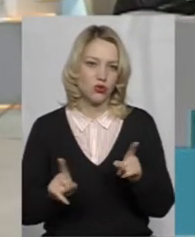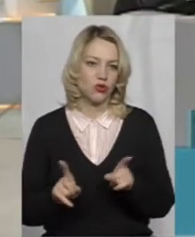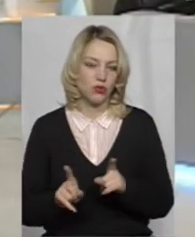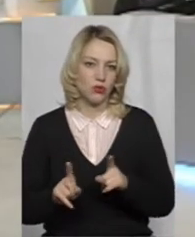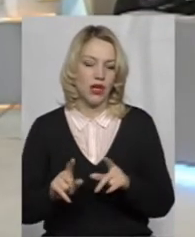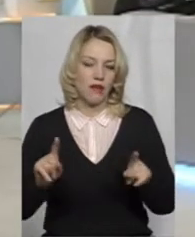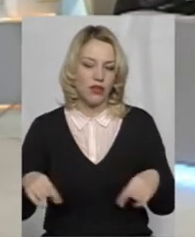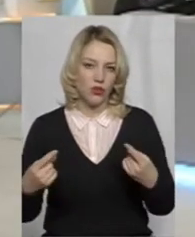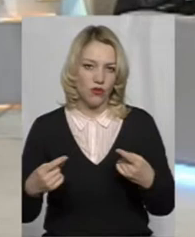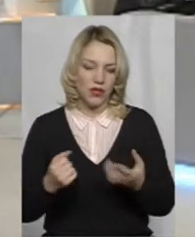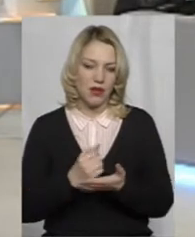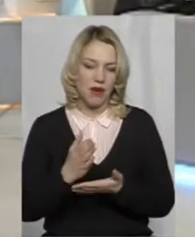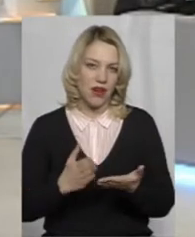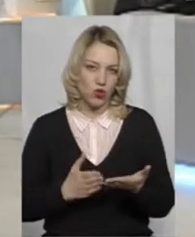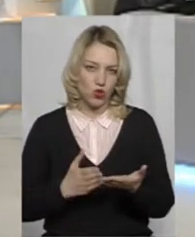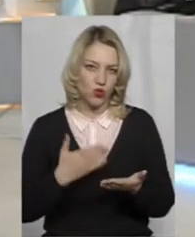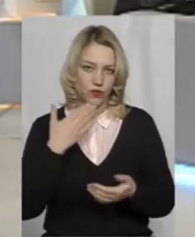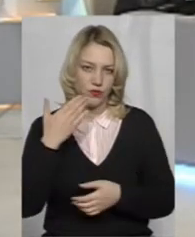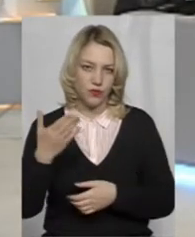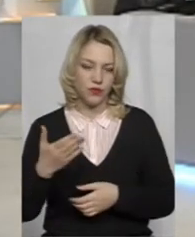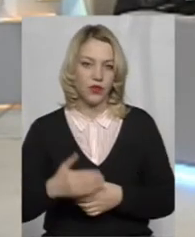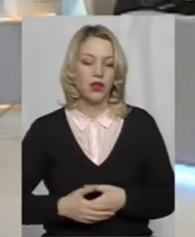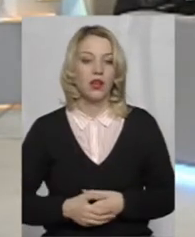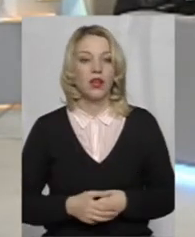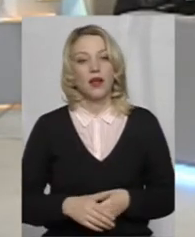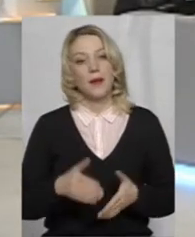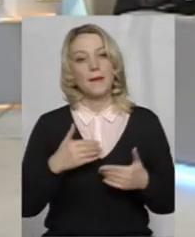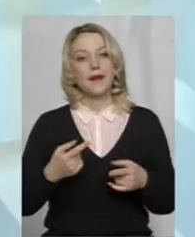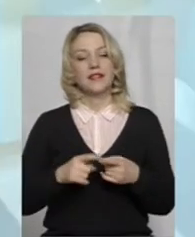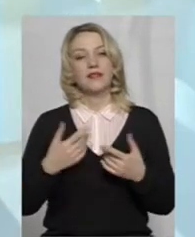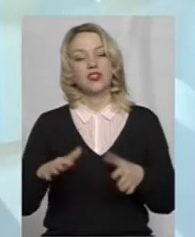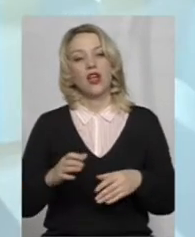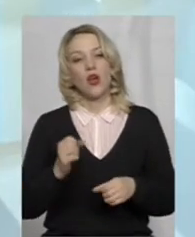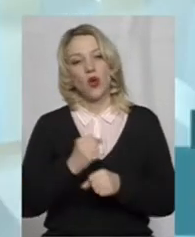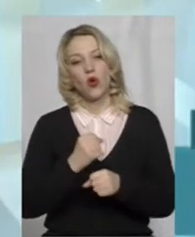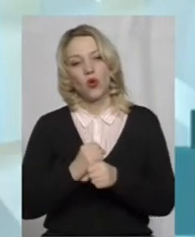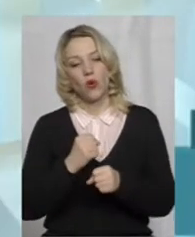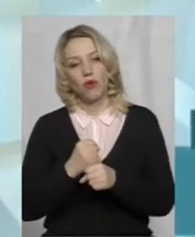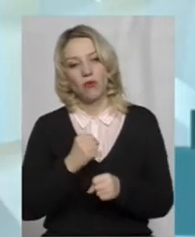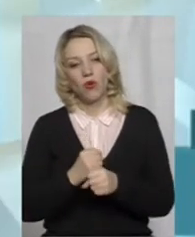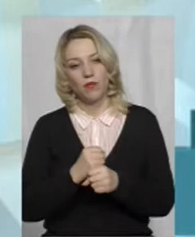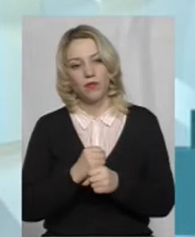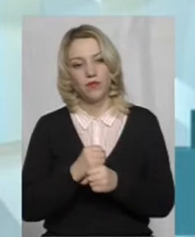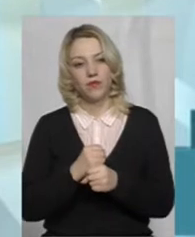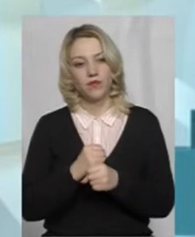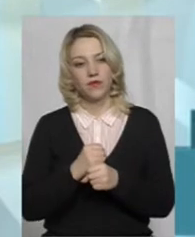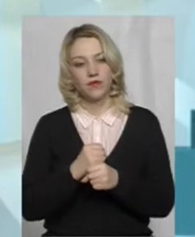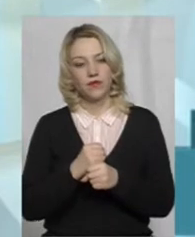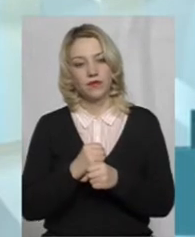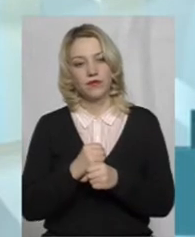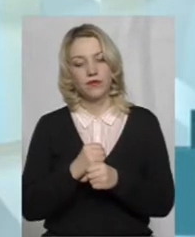відновити мережу кінотеатрів? Ну, зараз ми це вже робимо. Скажімо так,